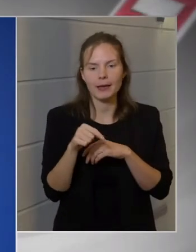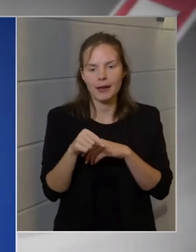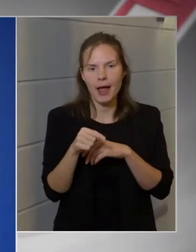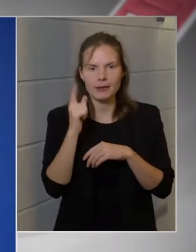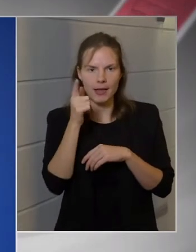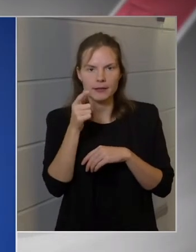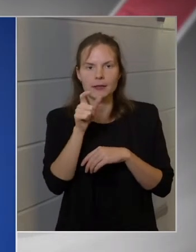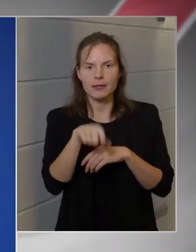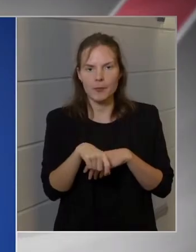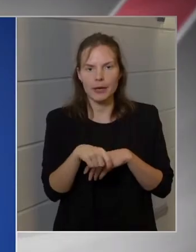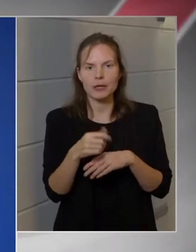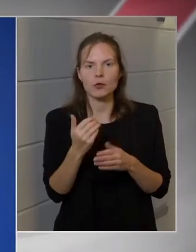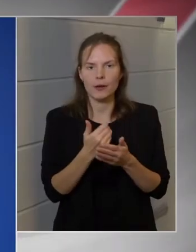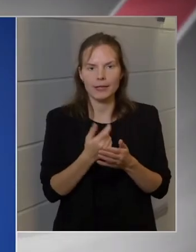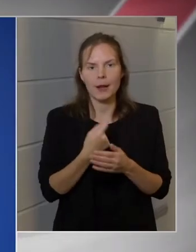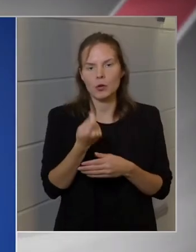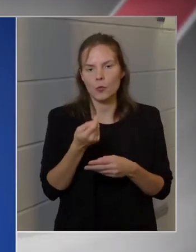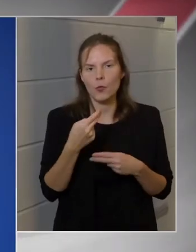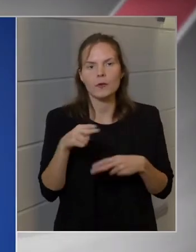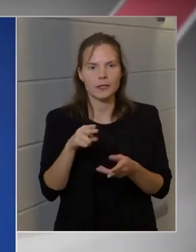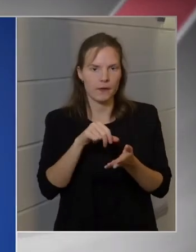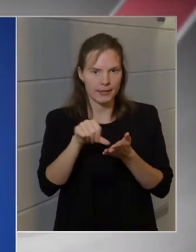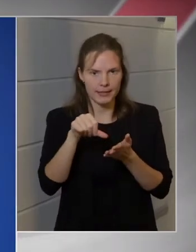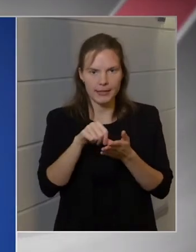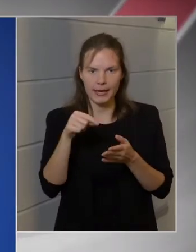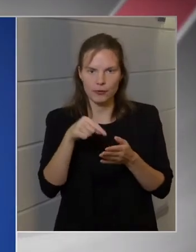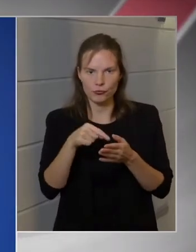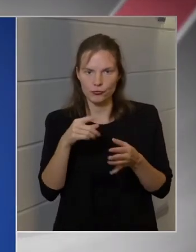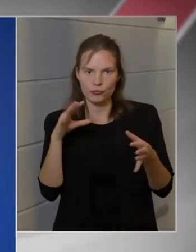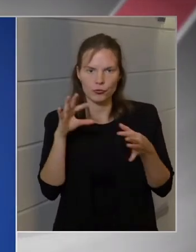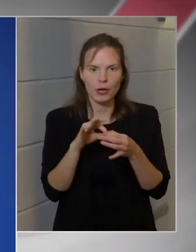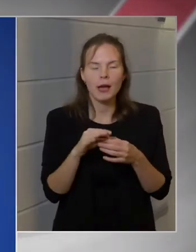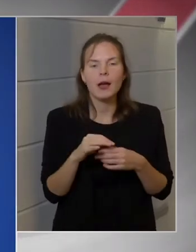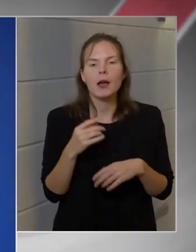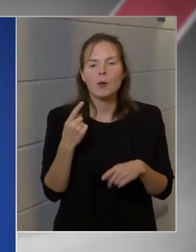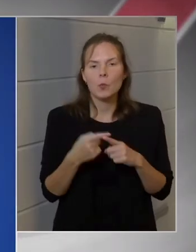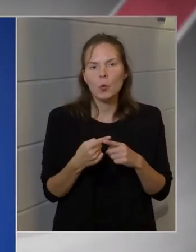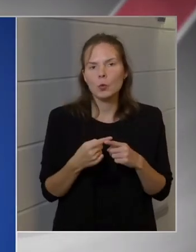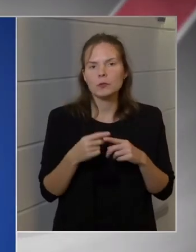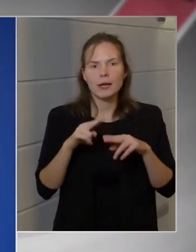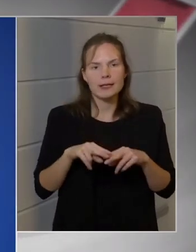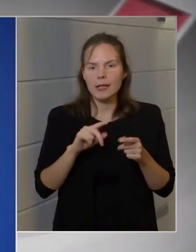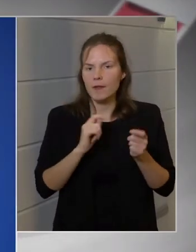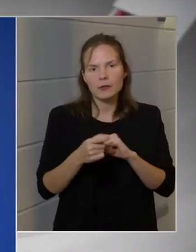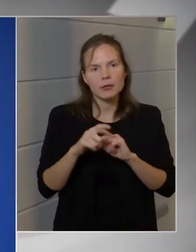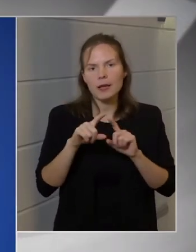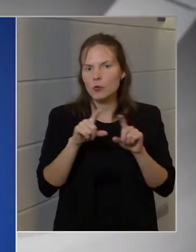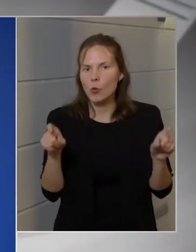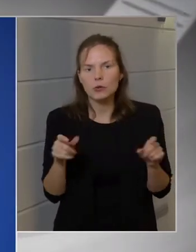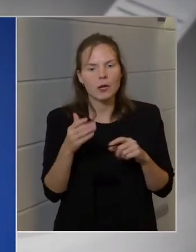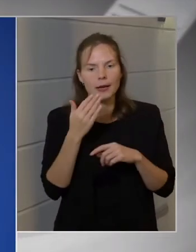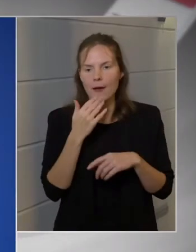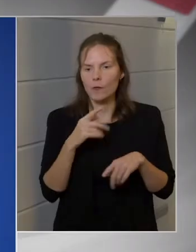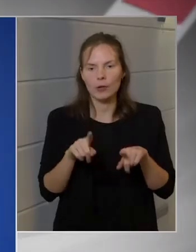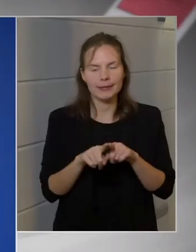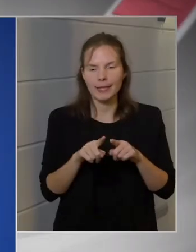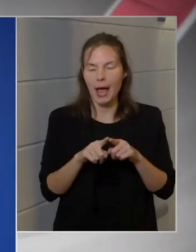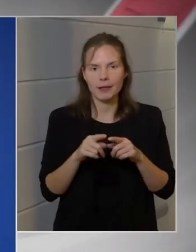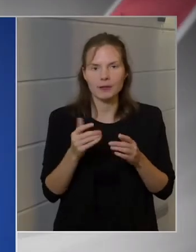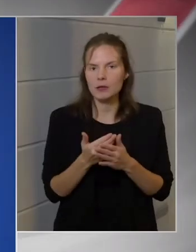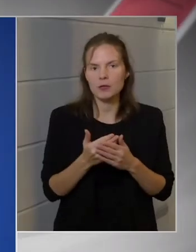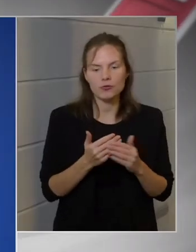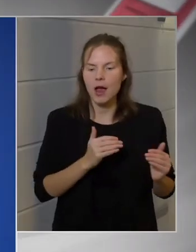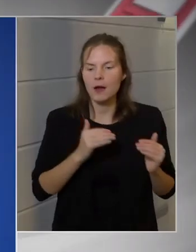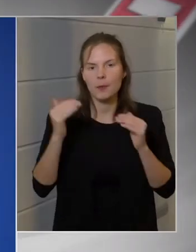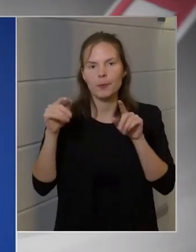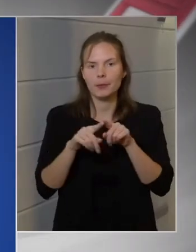visszafizetését kötöttük, és biztosak lehetünk abban, hogy a rendszerványzás óta egyetlen egy évben sem volt olyan magas a gazdasági növekedés Magyarországon,